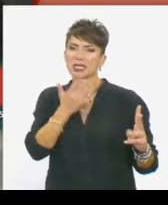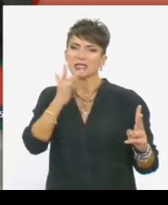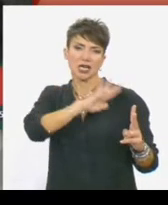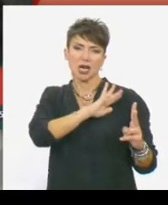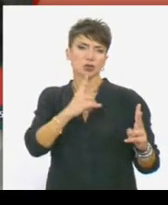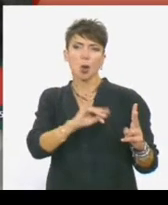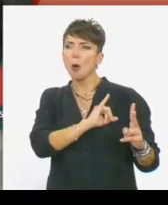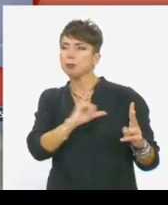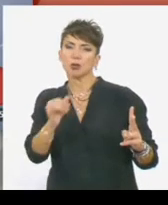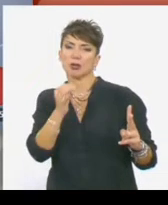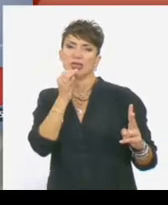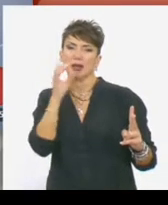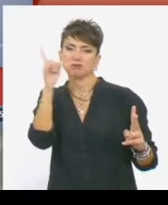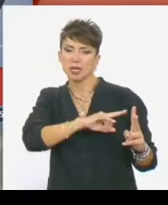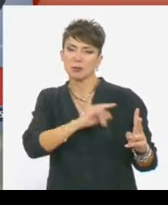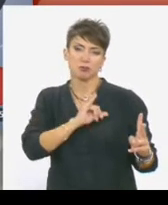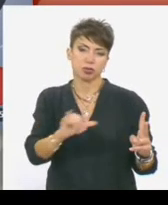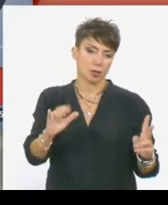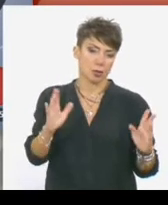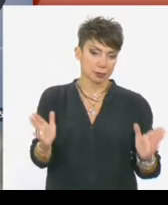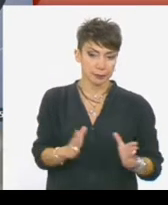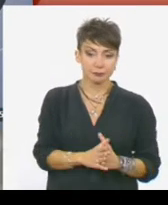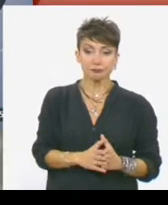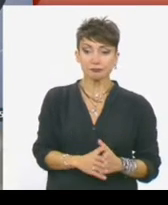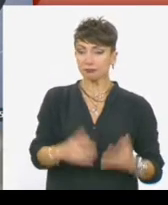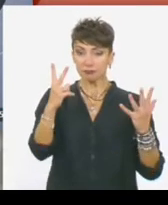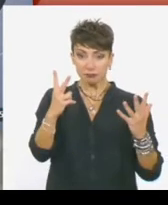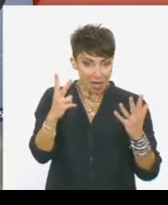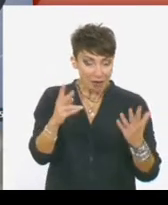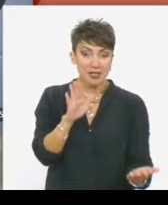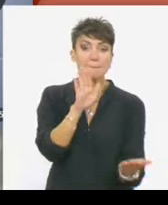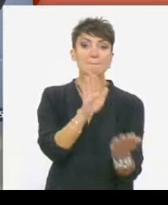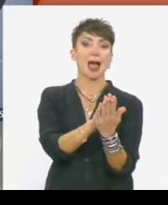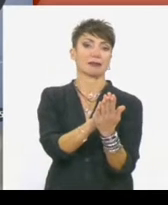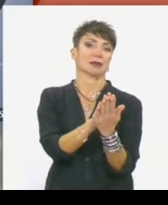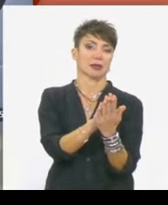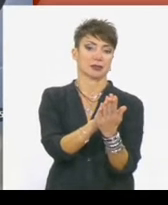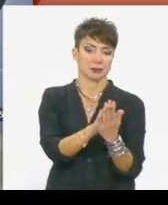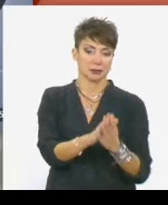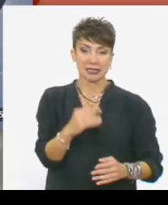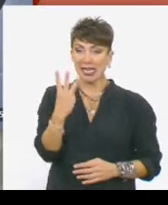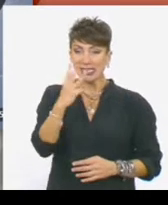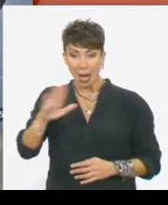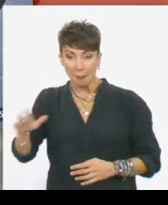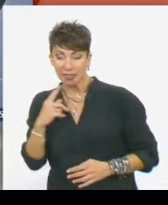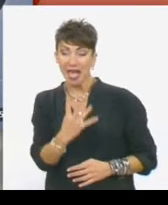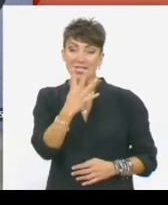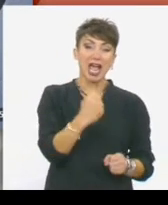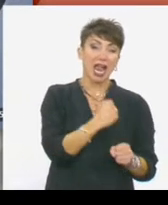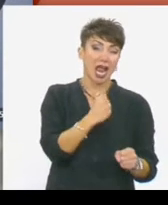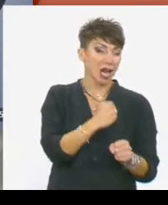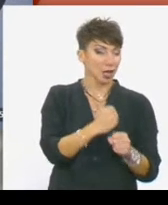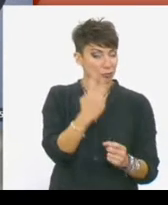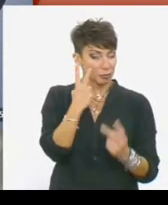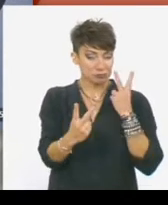γυρίσουν να πούνε ψέματα. Στη διάθεση των αρχών βρίσκονται σύμβα με πληροφορίες 7 μαρτυρίες, τρία παιδιά και τέσσερις εργαζόμενοι